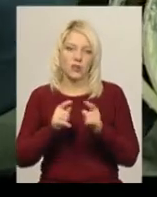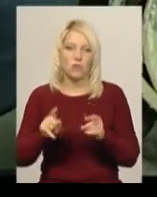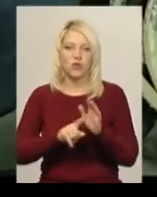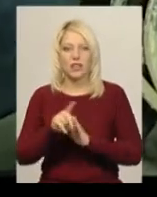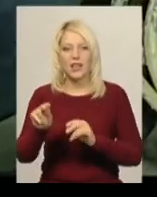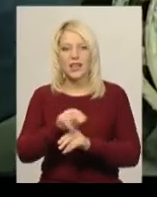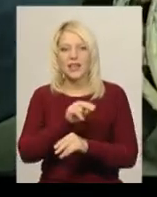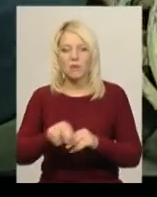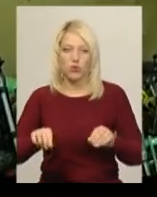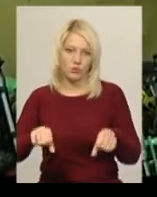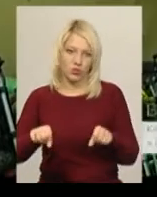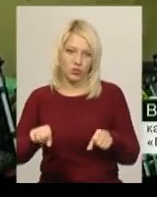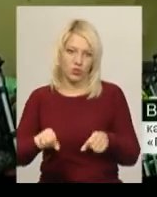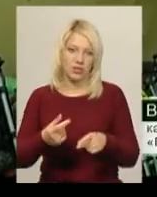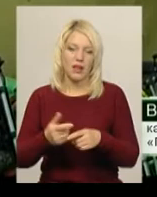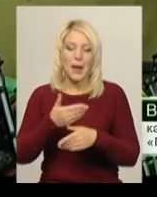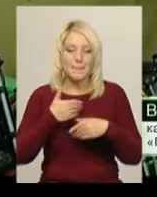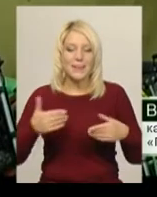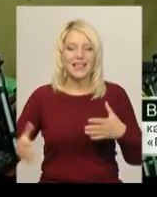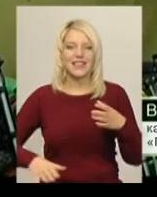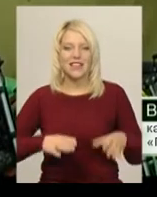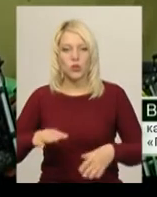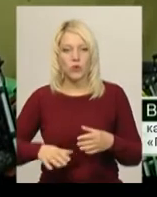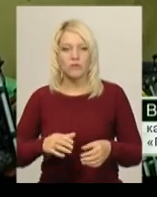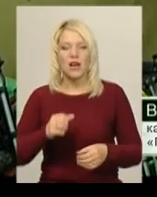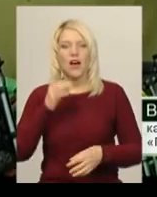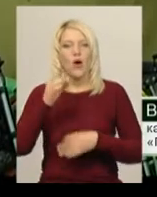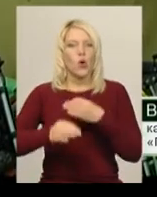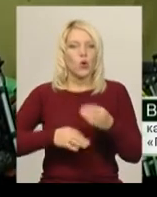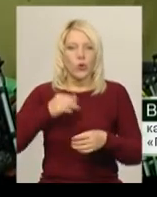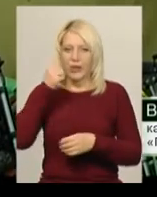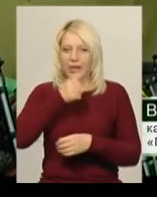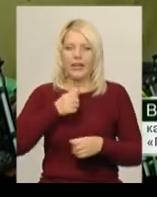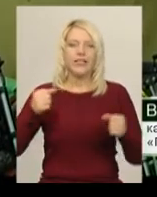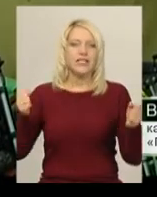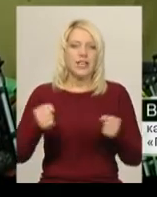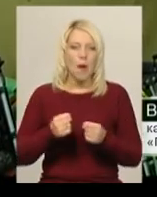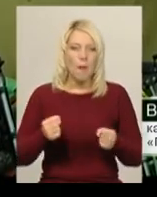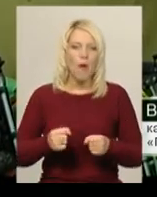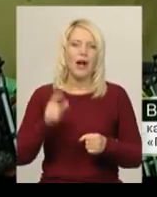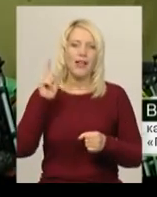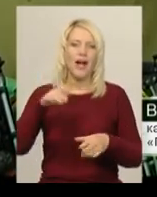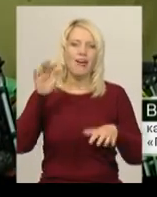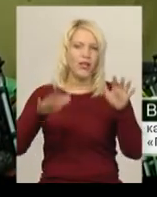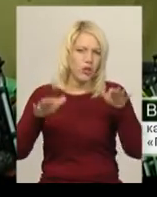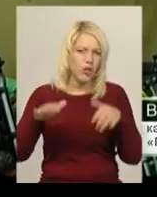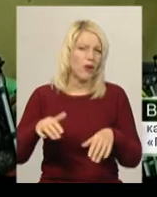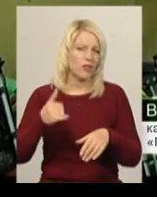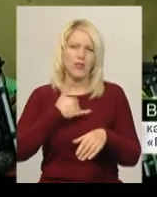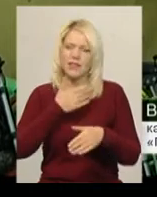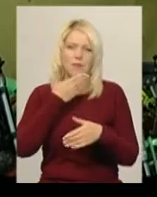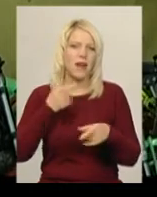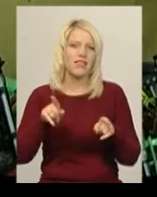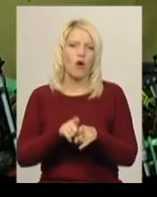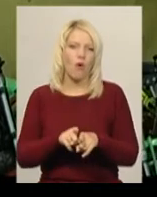ремонту спортивних мотоциклів. Ми тренуємося круглий рік, зимою і навіть як дощ, в нас немає такого